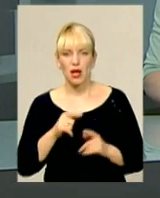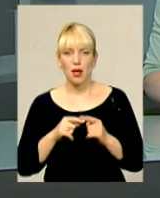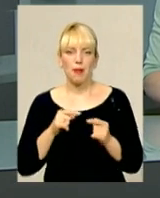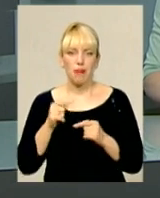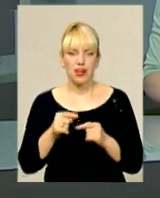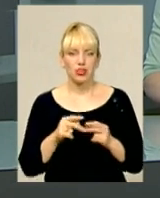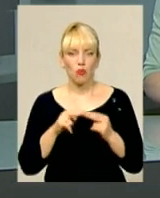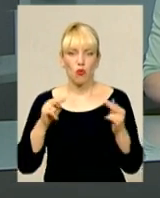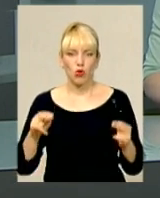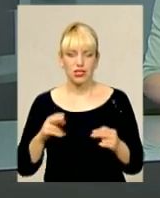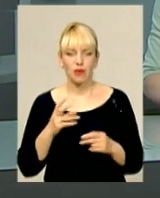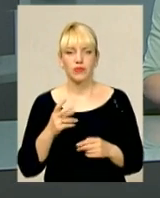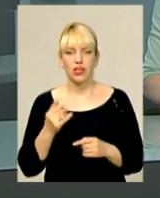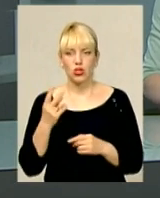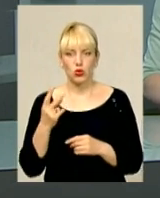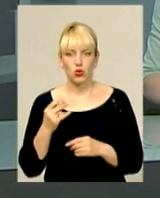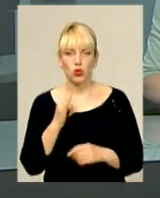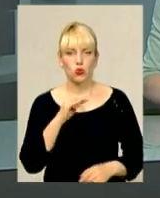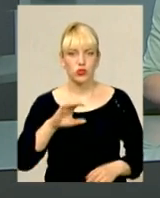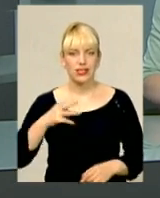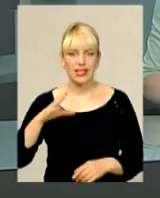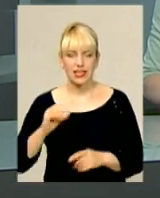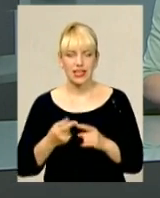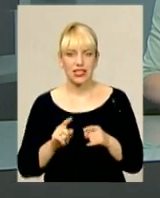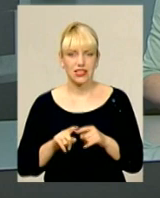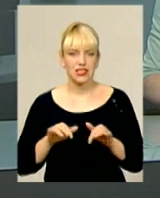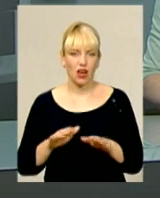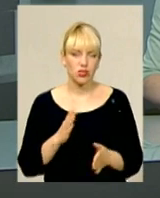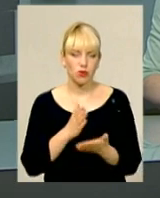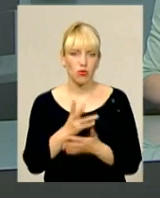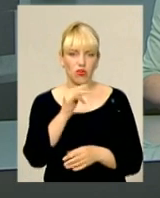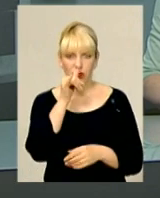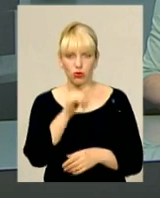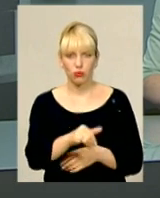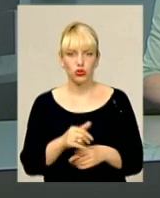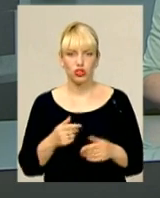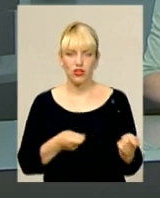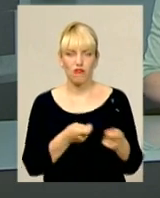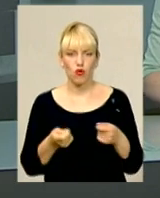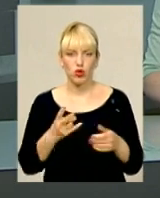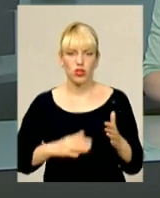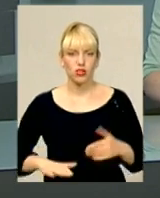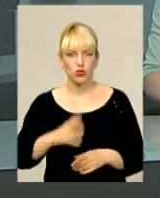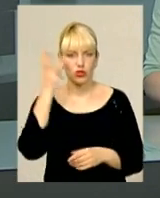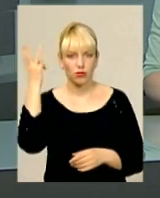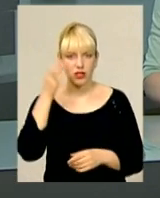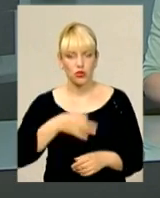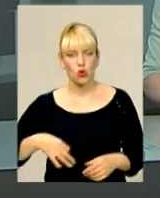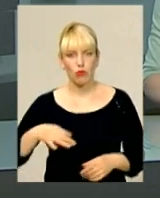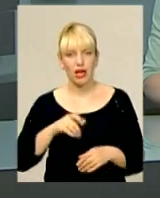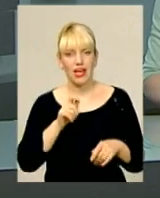а інший – на паромній переправі у селі Устя. Такі заходи спрямовані на недопущення ввозу на територію Хмельницької області